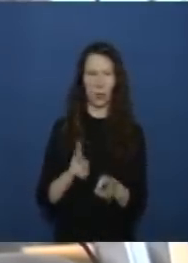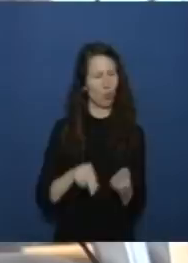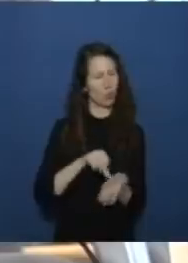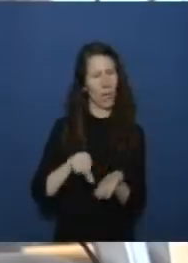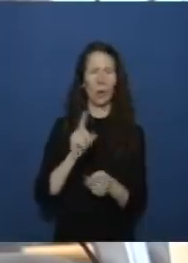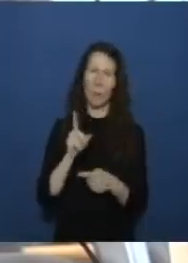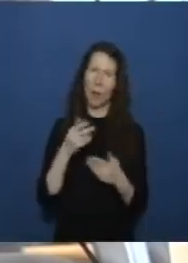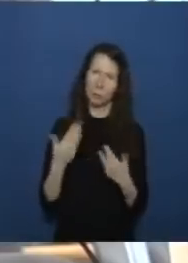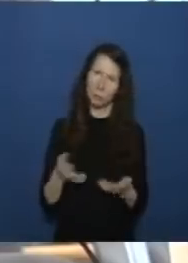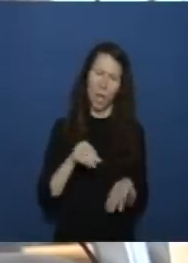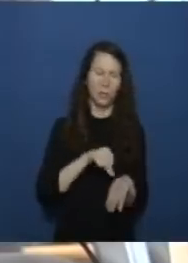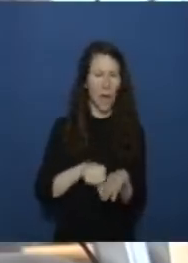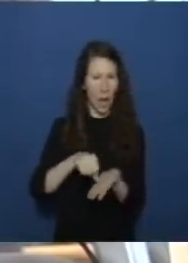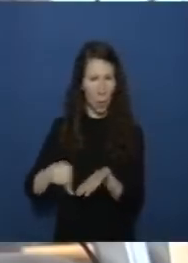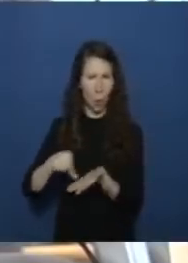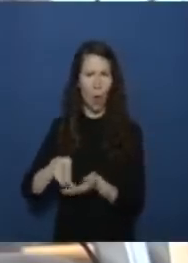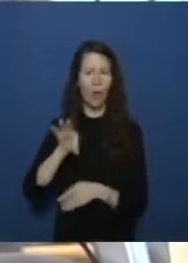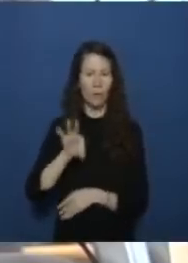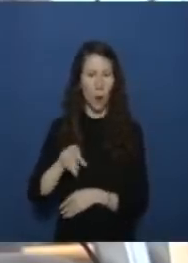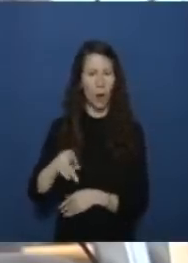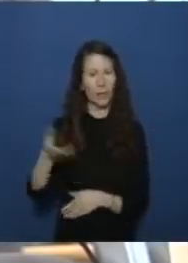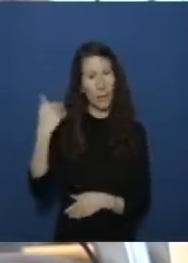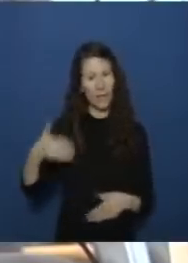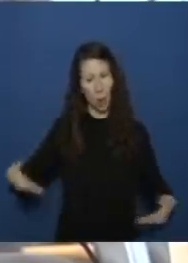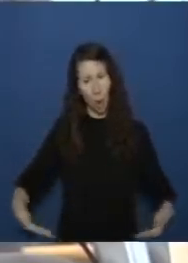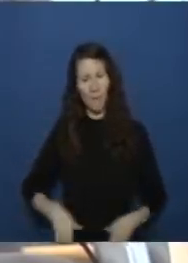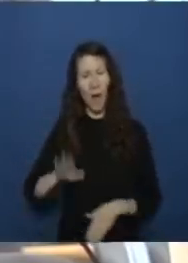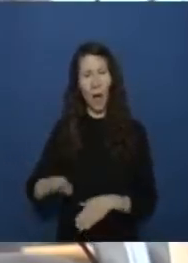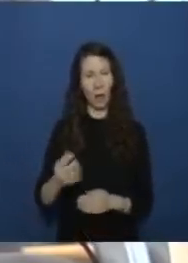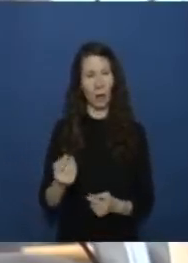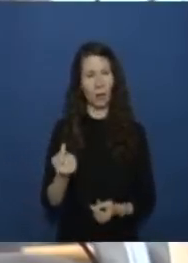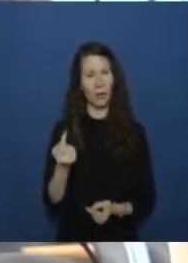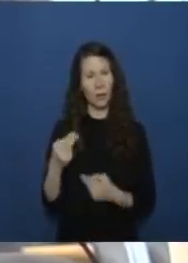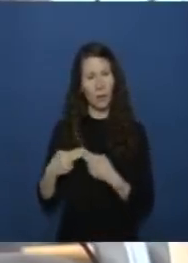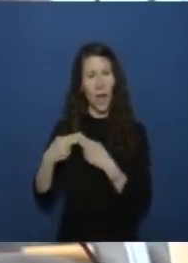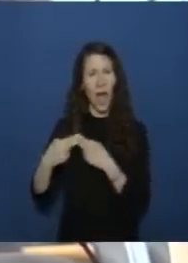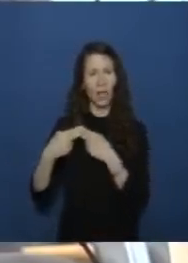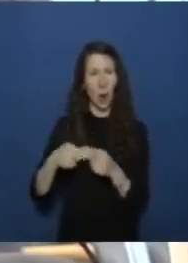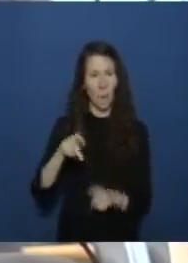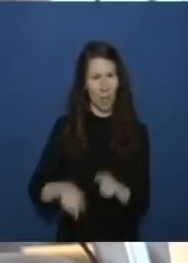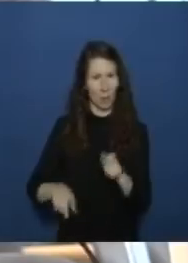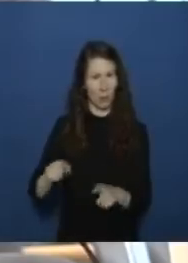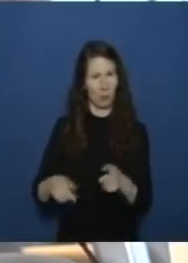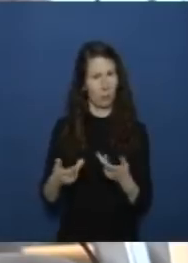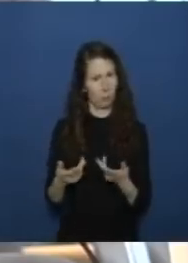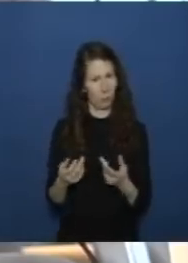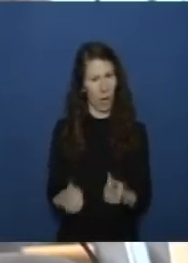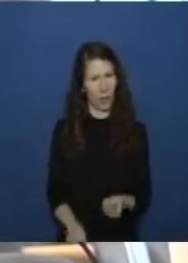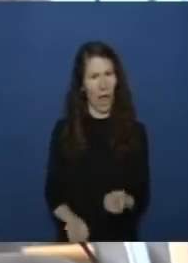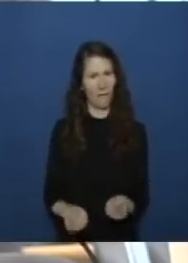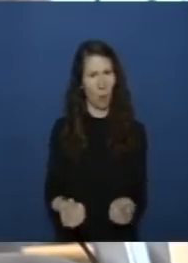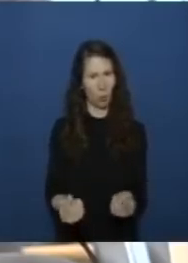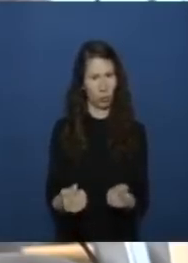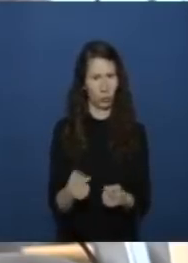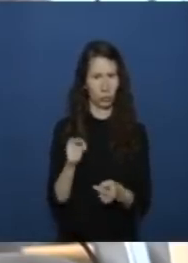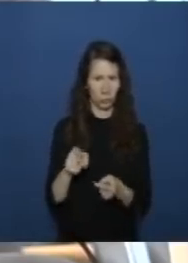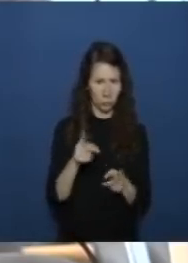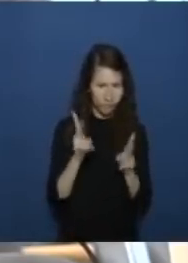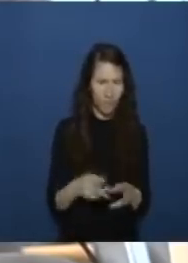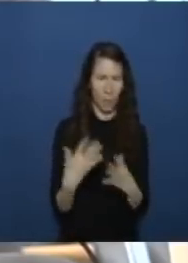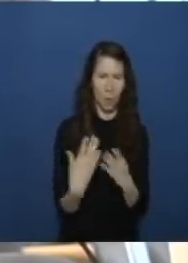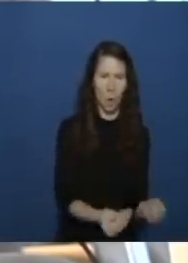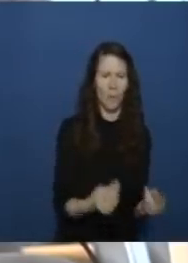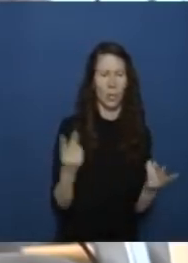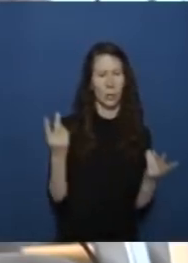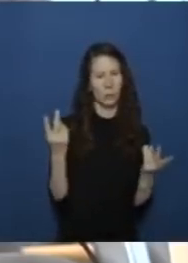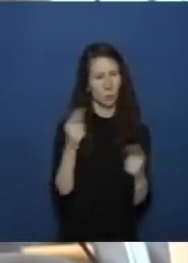auch den nachkommen der opfer vor allem zugutekommen oder ist es letztendlich der regierung in namibia völlig überlassen und vielleicht